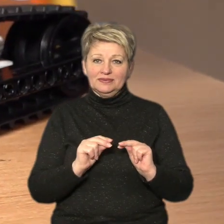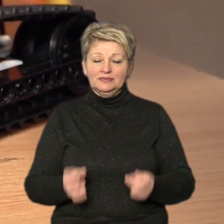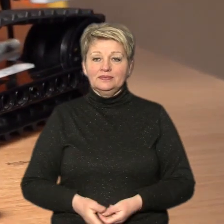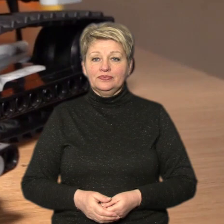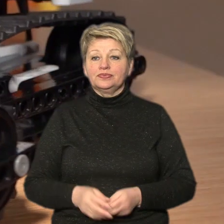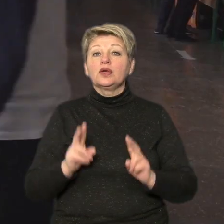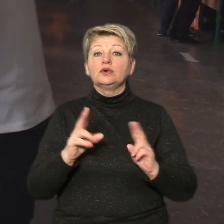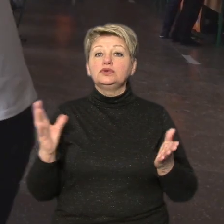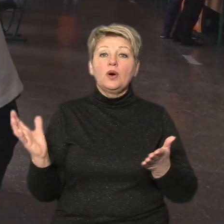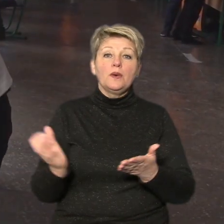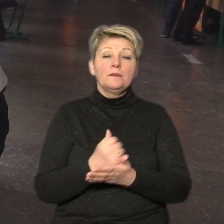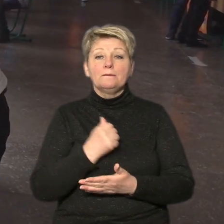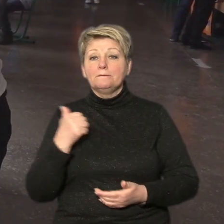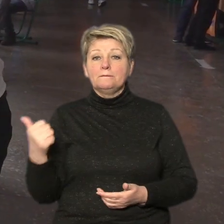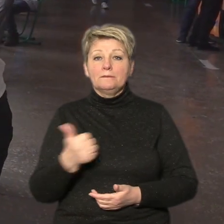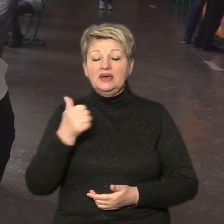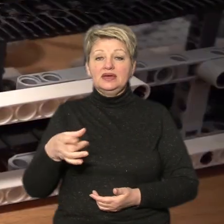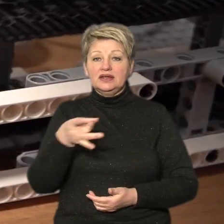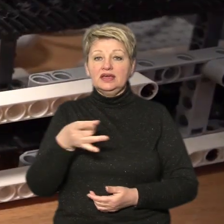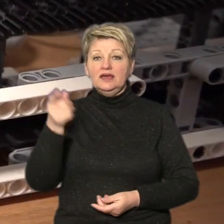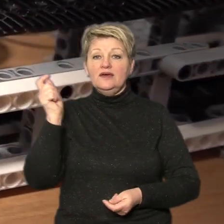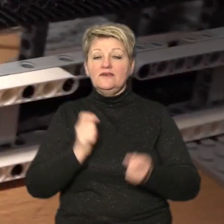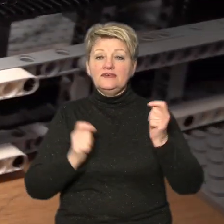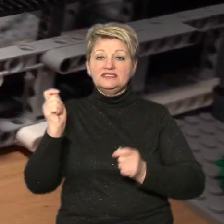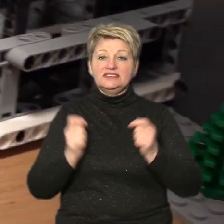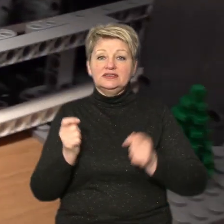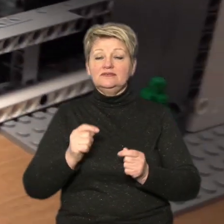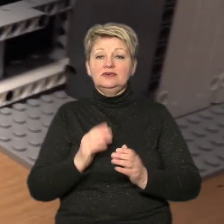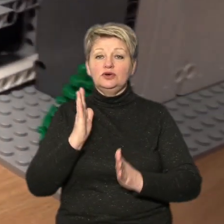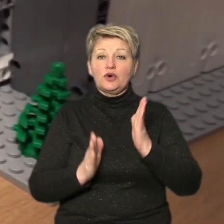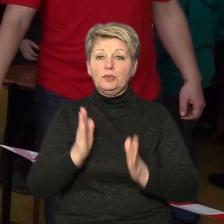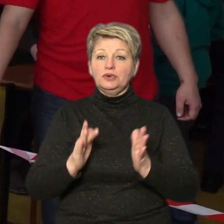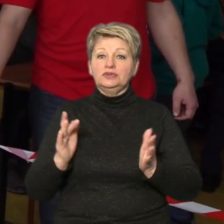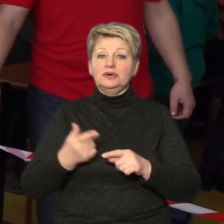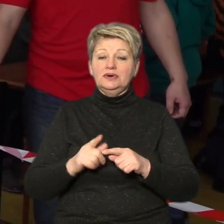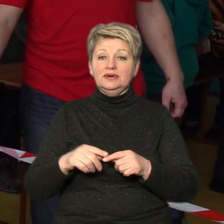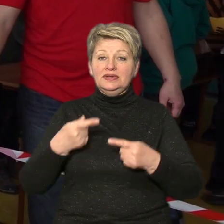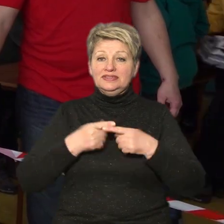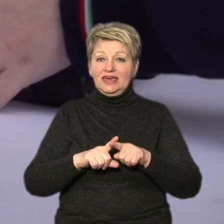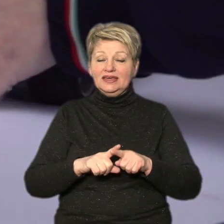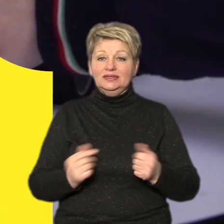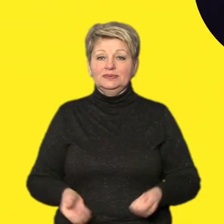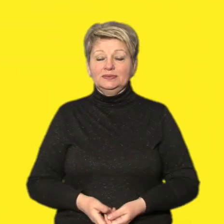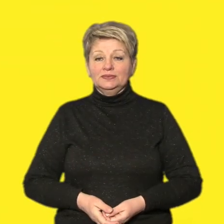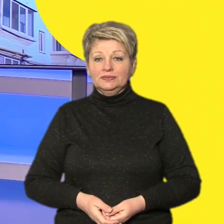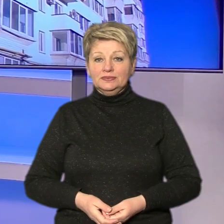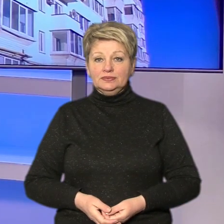Хто здобув першість на регіональному фестивалі із робототехніки, який відбувся в обласному центрі? Я впевнений, що я перемож.